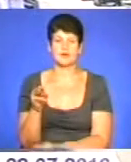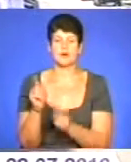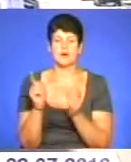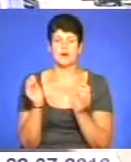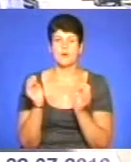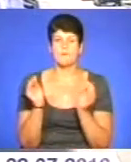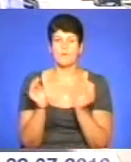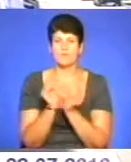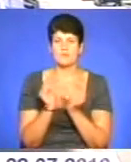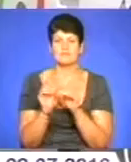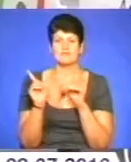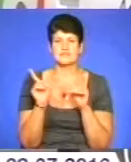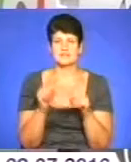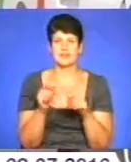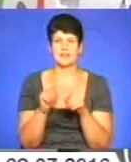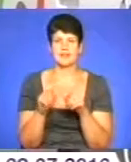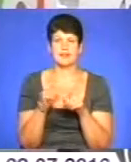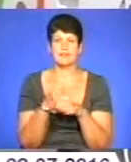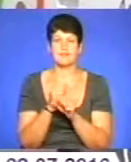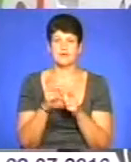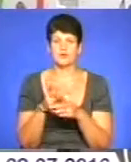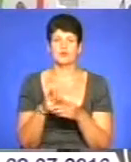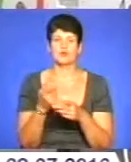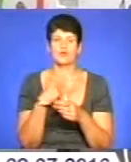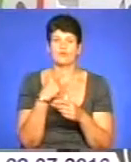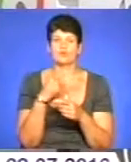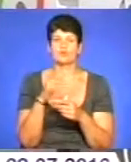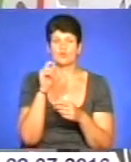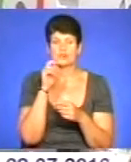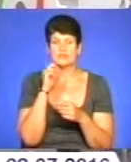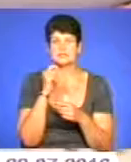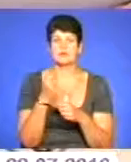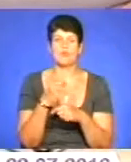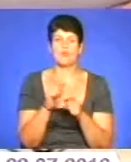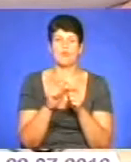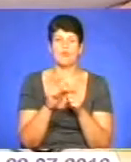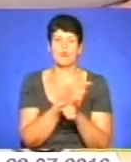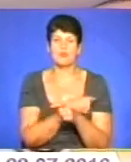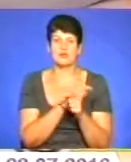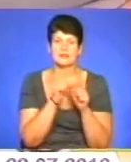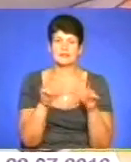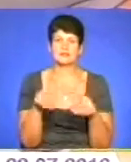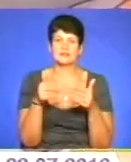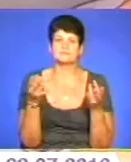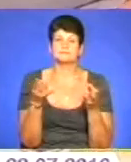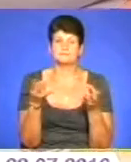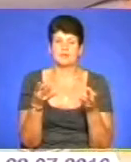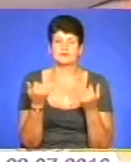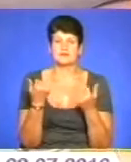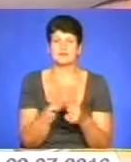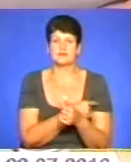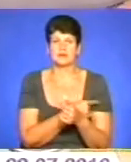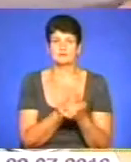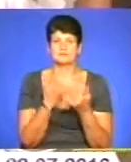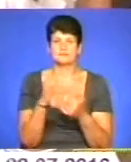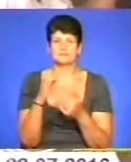амбулаторії зручні насамперед тому, що українці у поліклініки звертаються тільки при потребі. А ще у лікарнях досі радянські